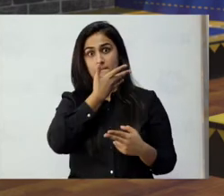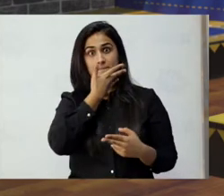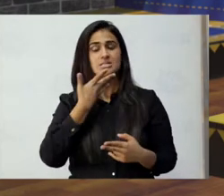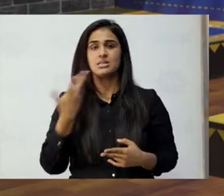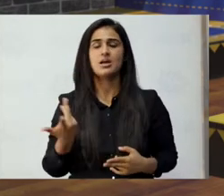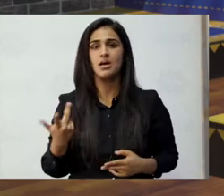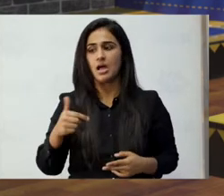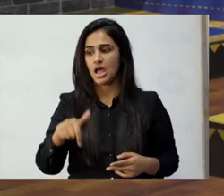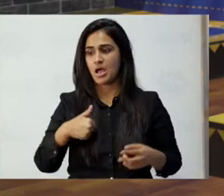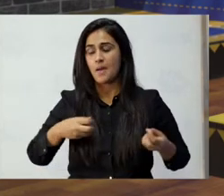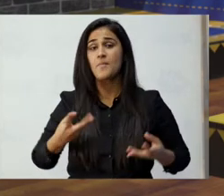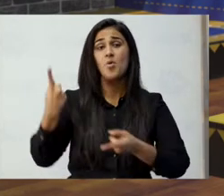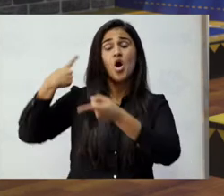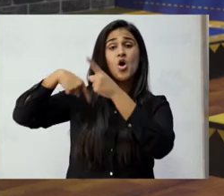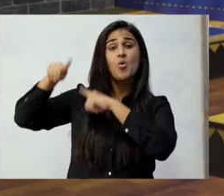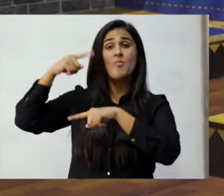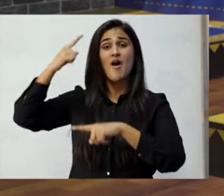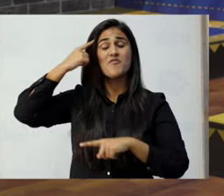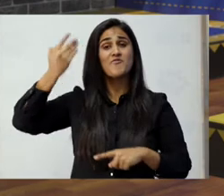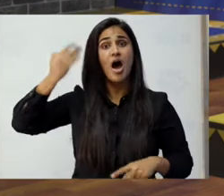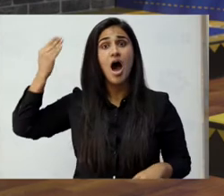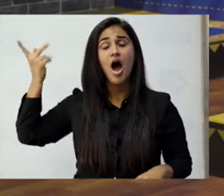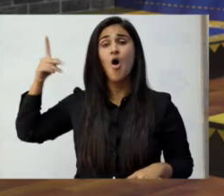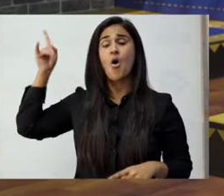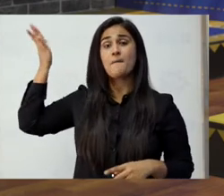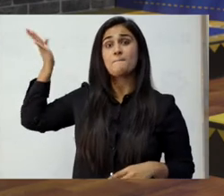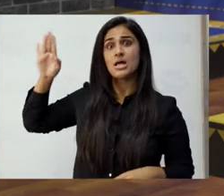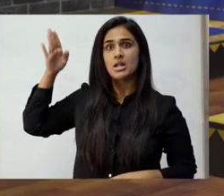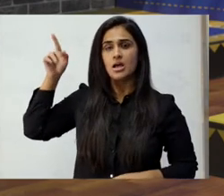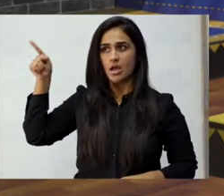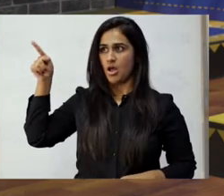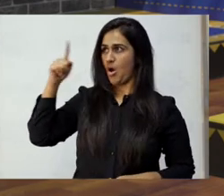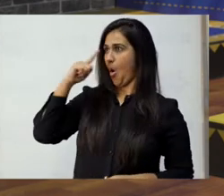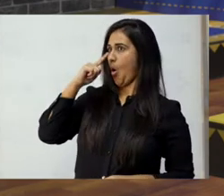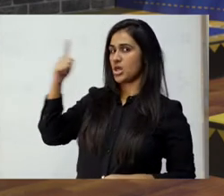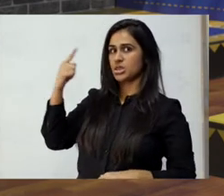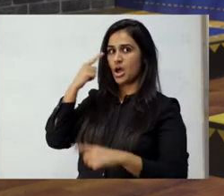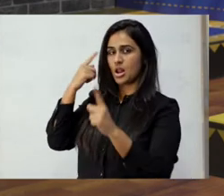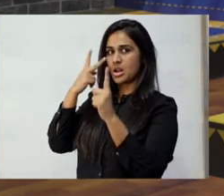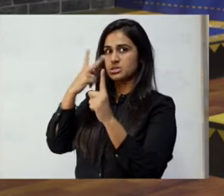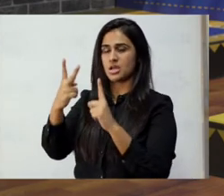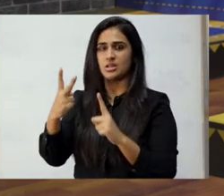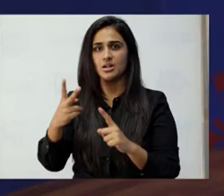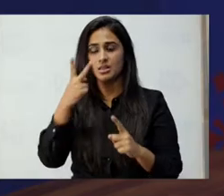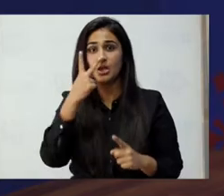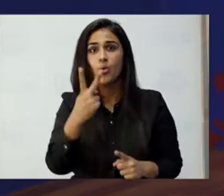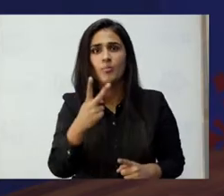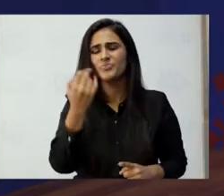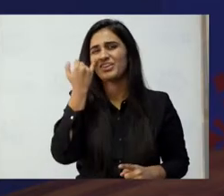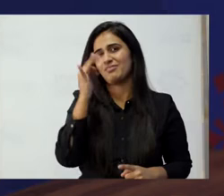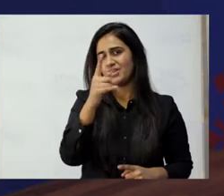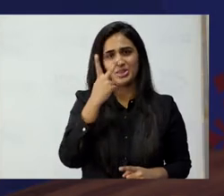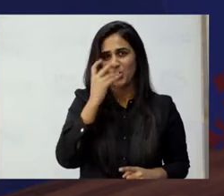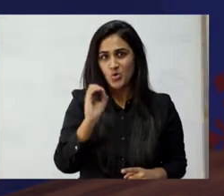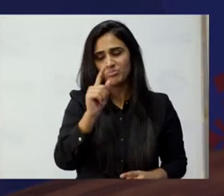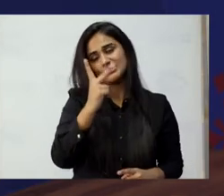دلچسپ لگی یہ بات کہ اب ہم تاریخی واقعات کو اور تجربات کو خواتین کے لینز سے دیکھ سکتے ہیں آپ بھی ضرور